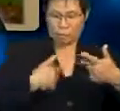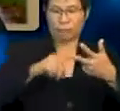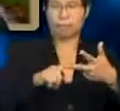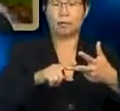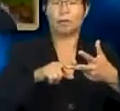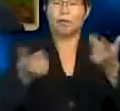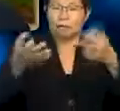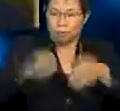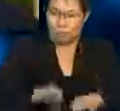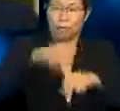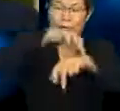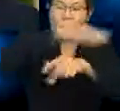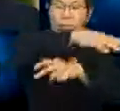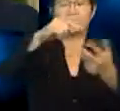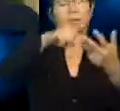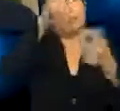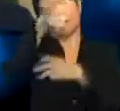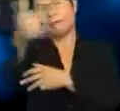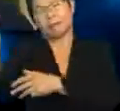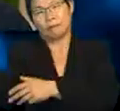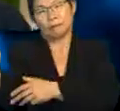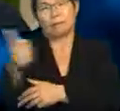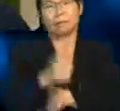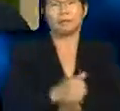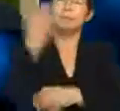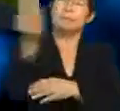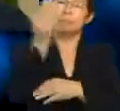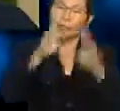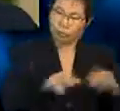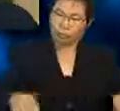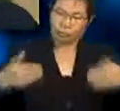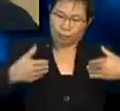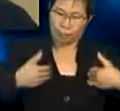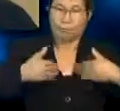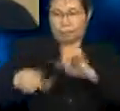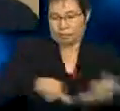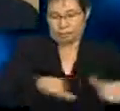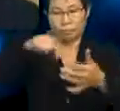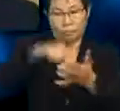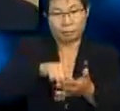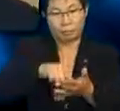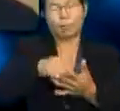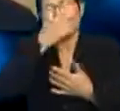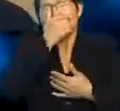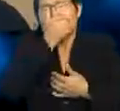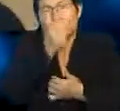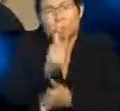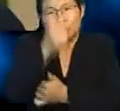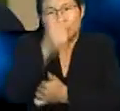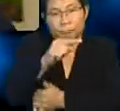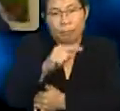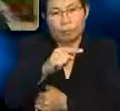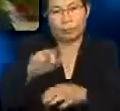fenomena alam dan sebagainya. Lazimnya, murid yang mempunyai kecerdasan ini berminat untuk